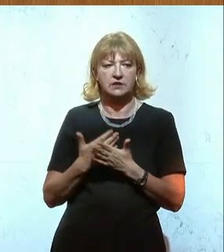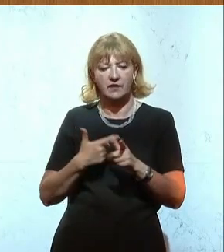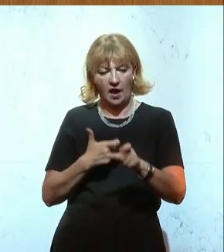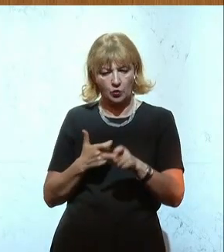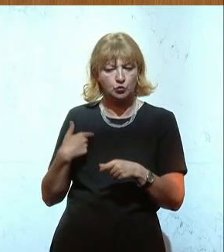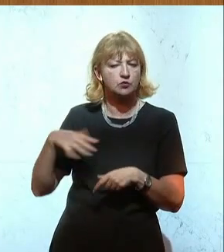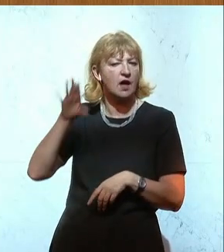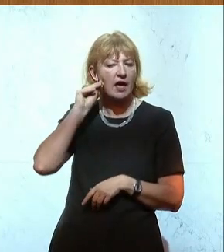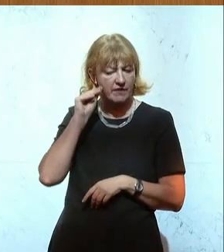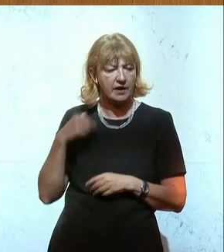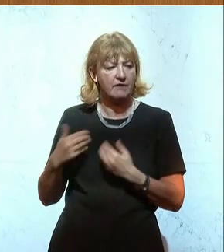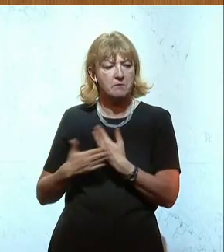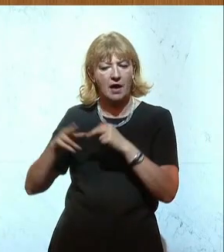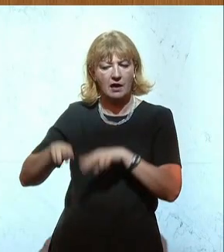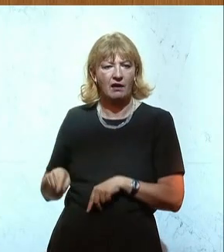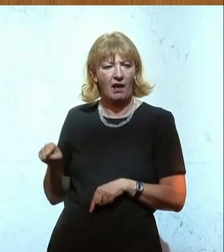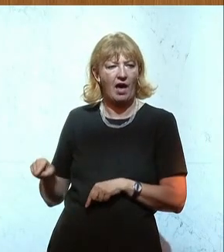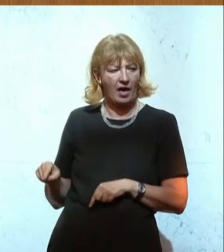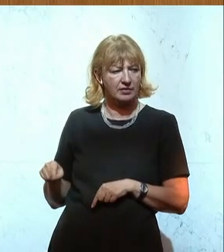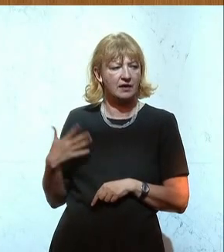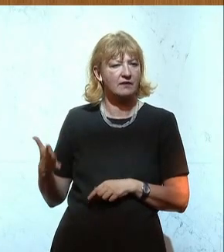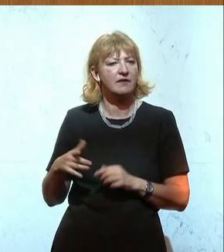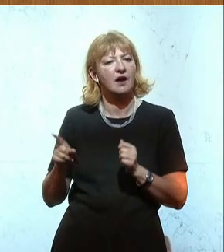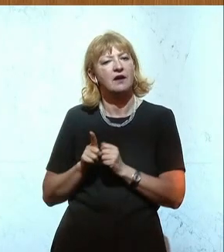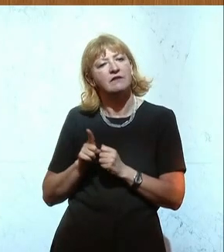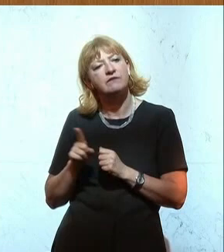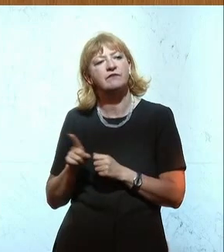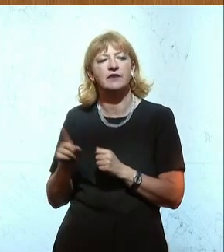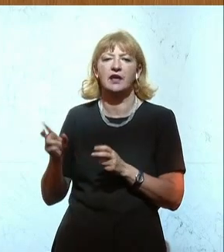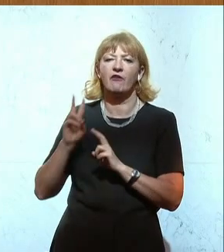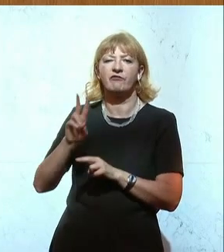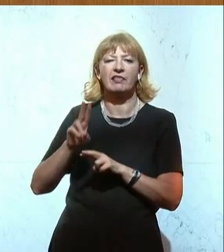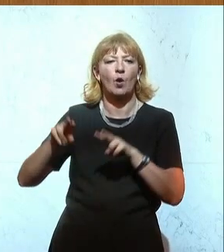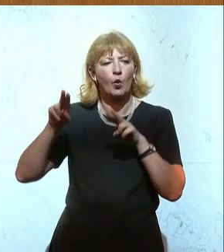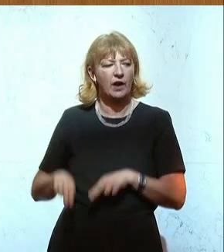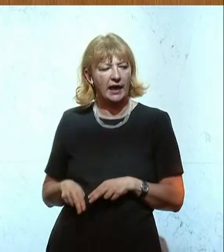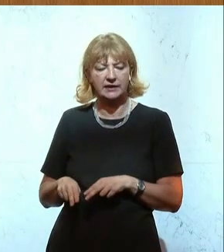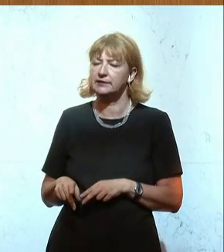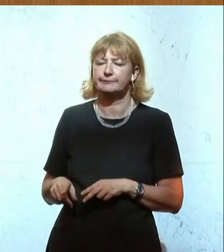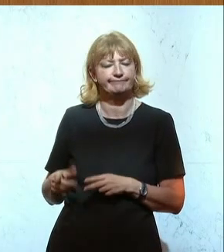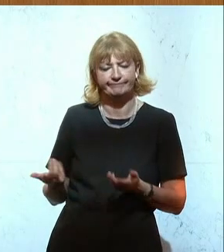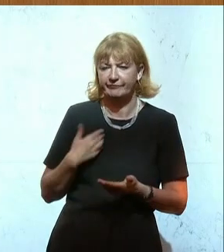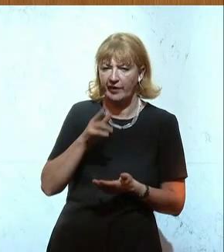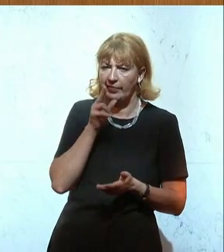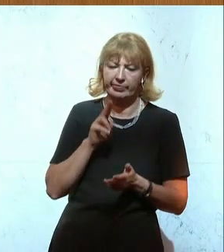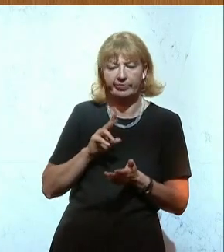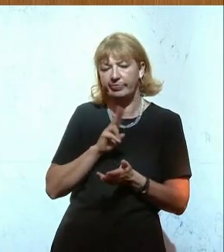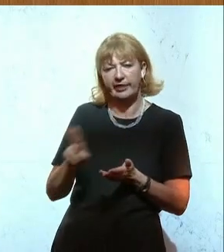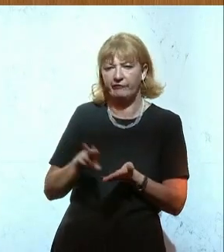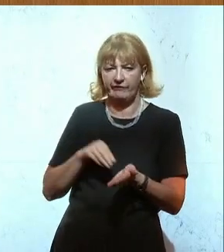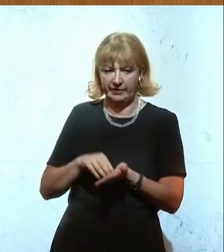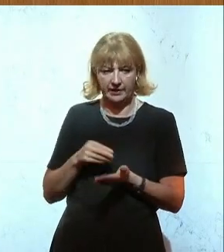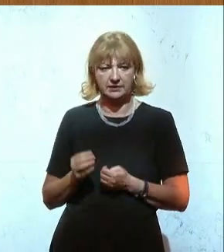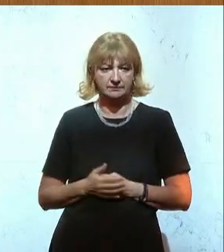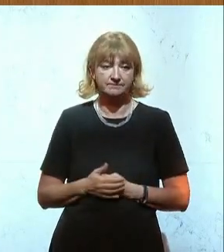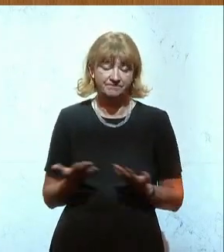erfahren, dass der Beirat letzten Endes von seinem suspensiven Vetorecht überhaupt nie Gebrauch gemacht hat.